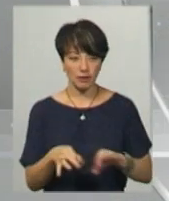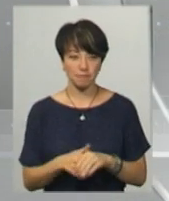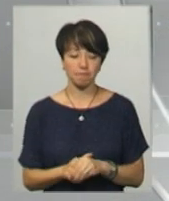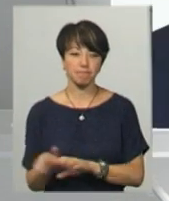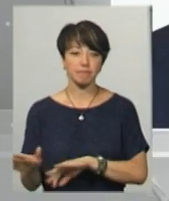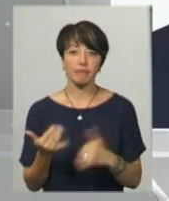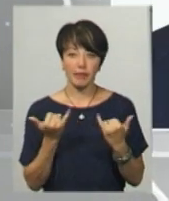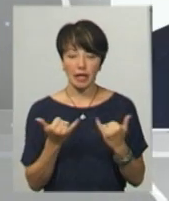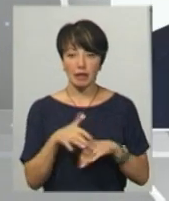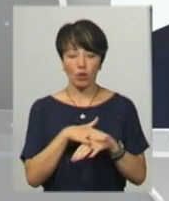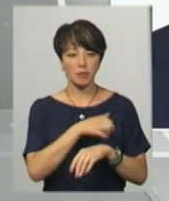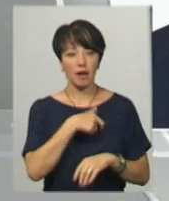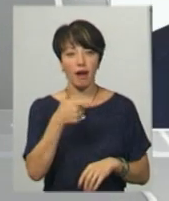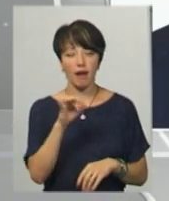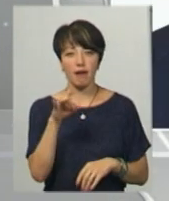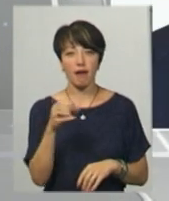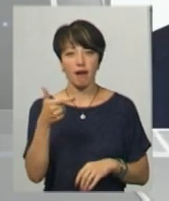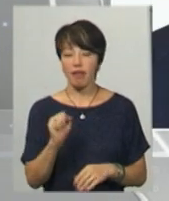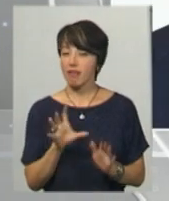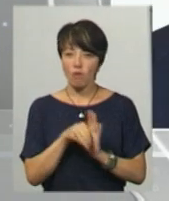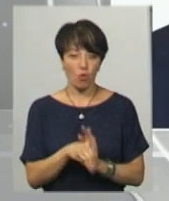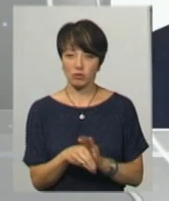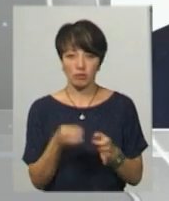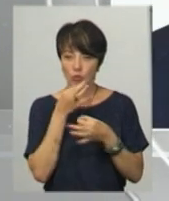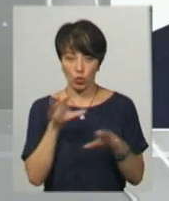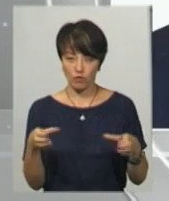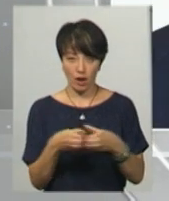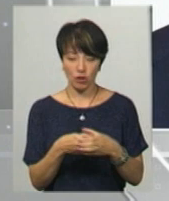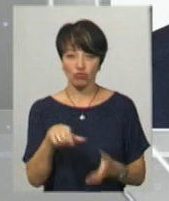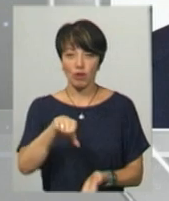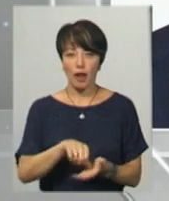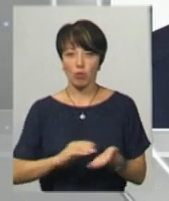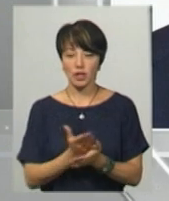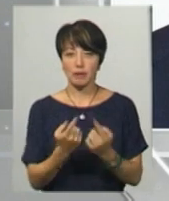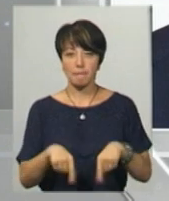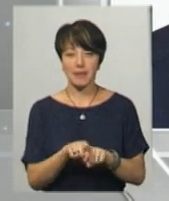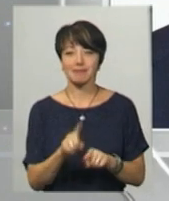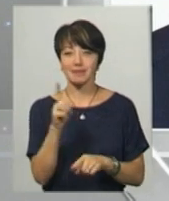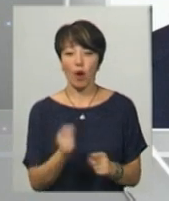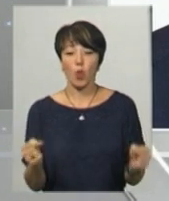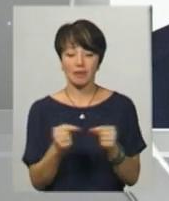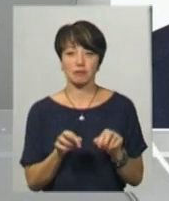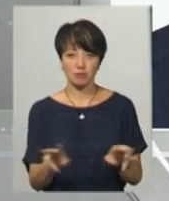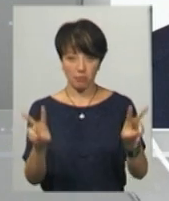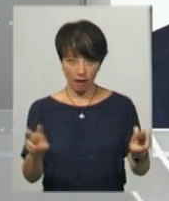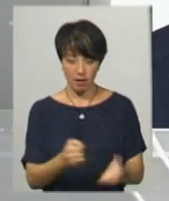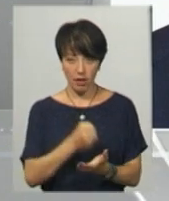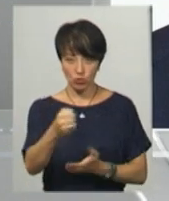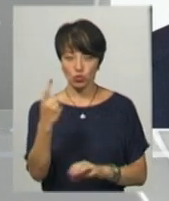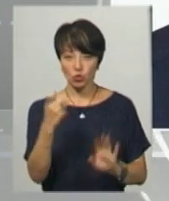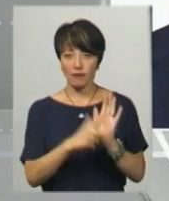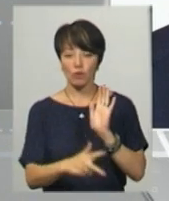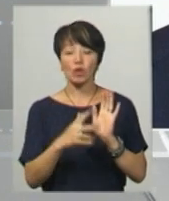Чиний народний депутат Олександр Герега не входить до складу будь-якої фракції. Член політичної партії за конкретні справи. Балотується за